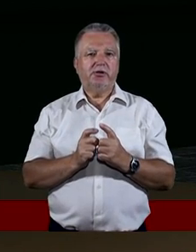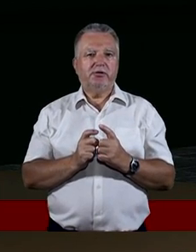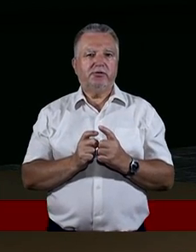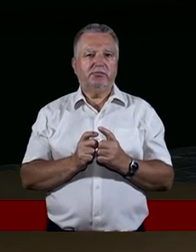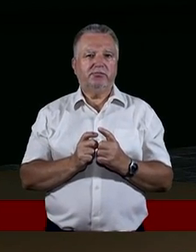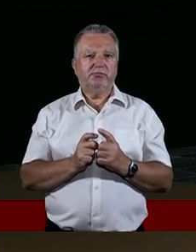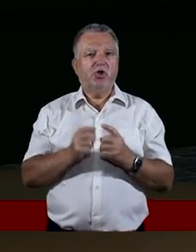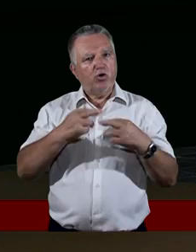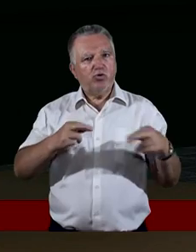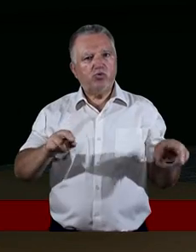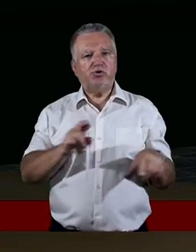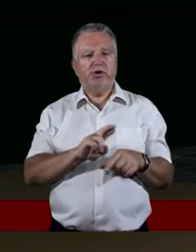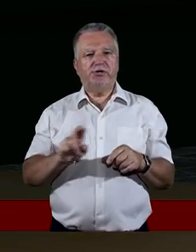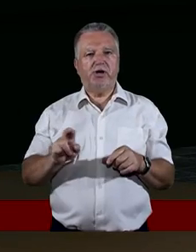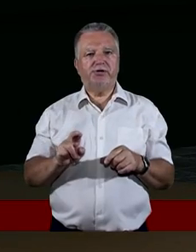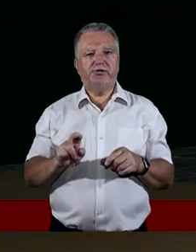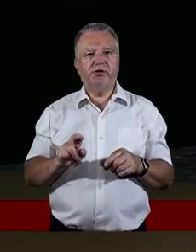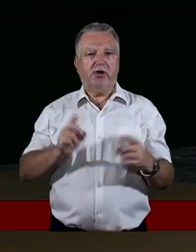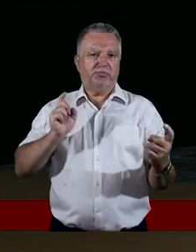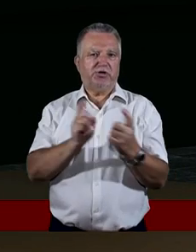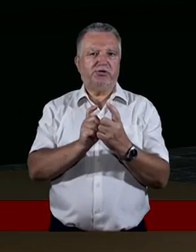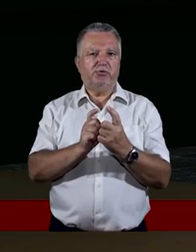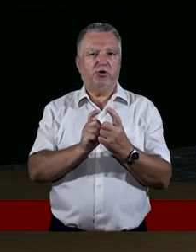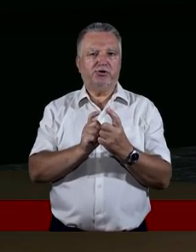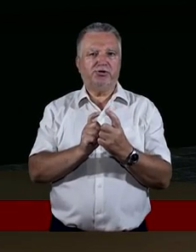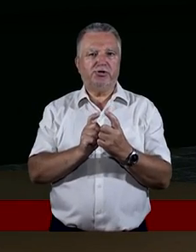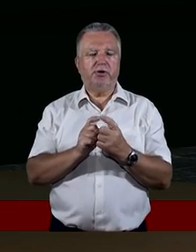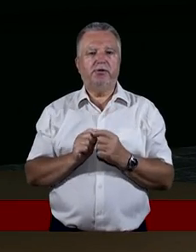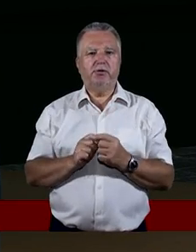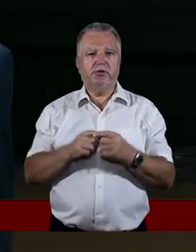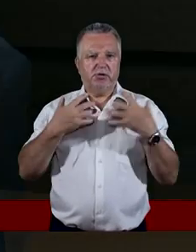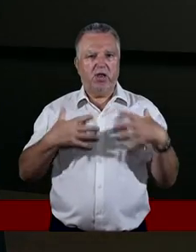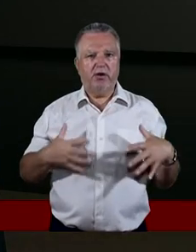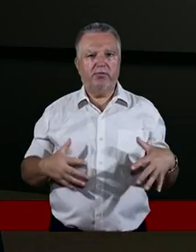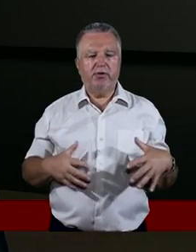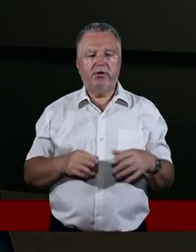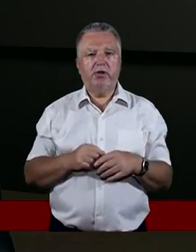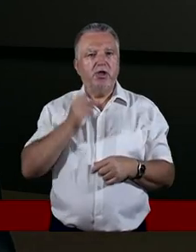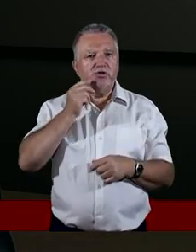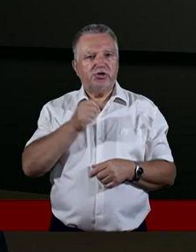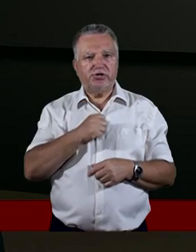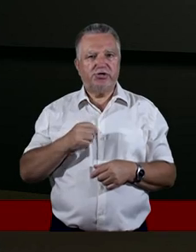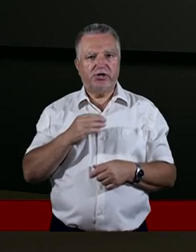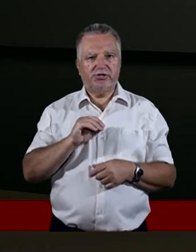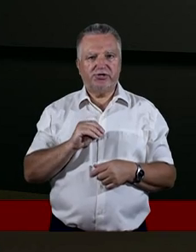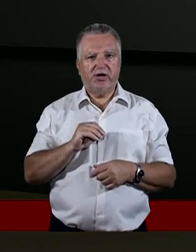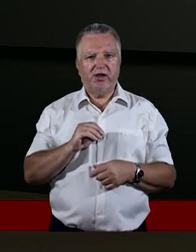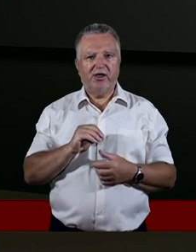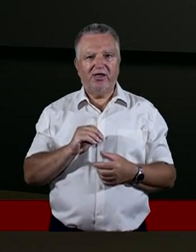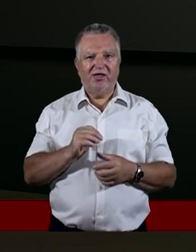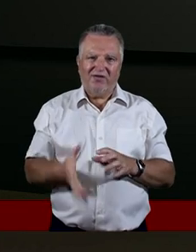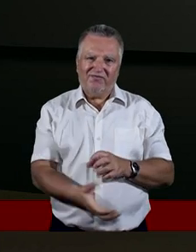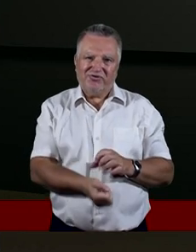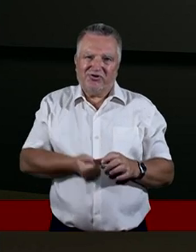a nawet pewne przeciwności czy złośliwości. Bardzo się cieszę, że wy łuskaliście tę myśl